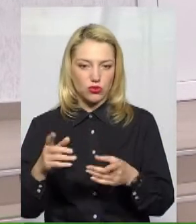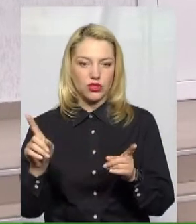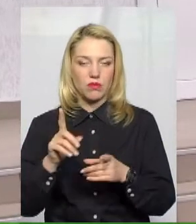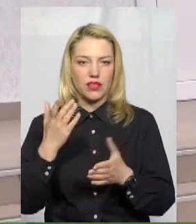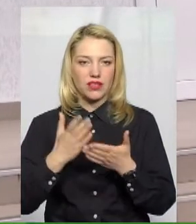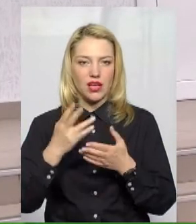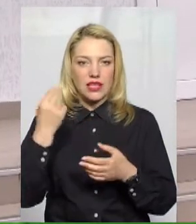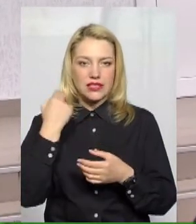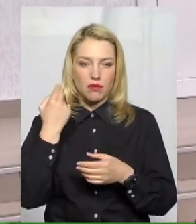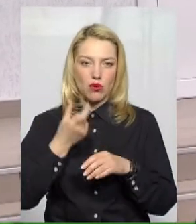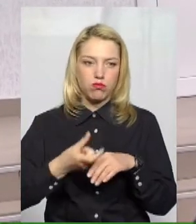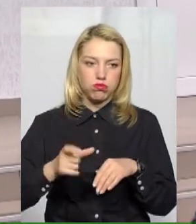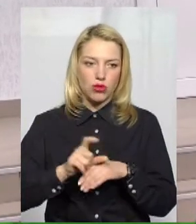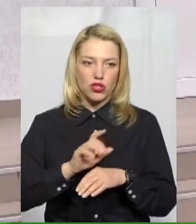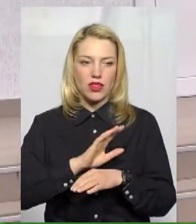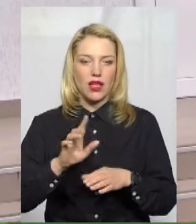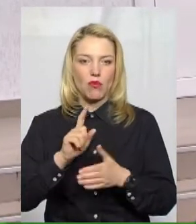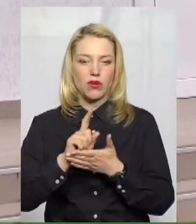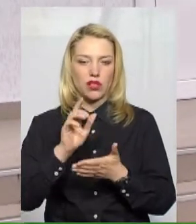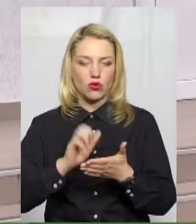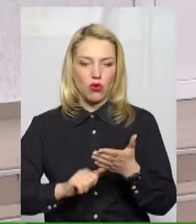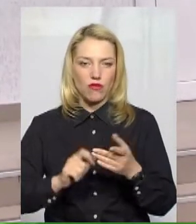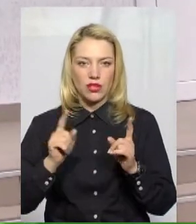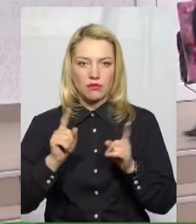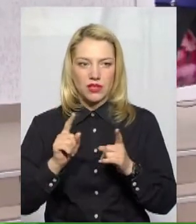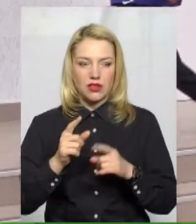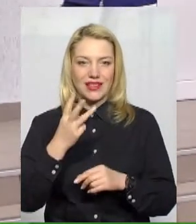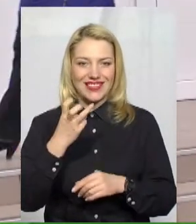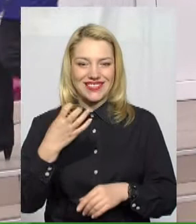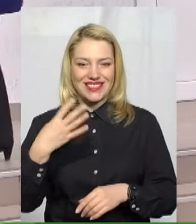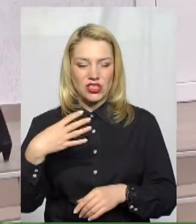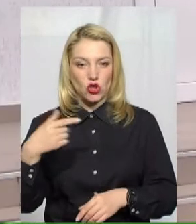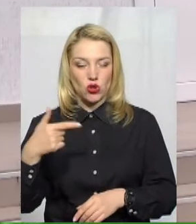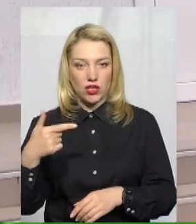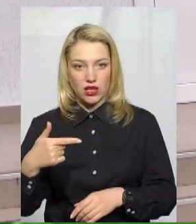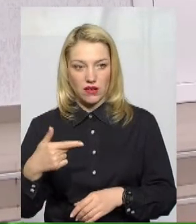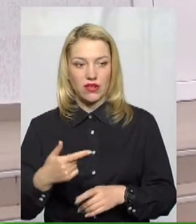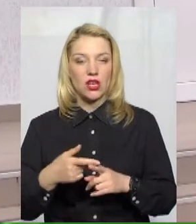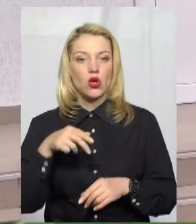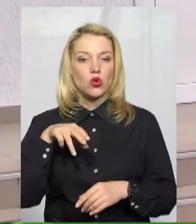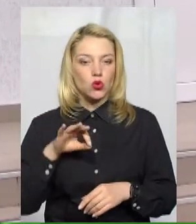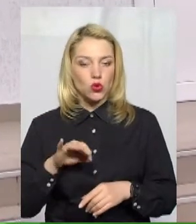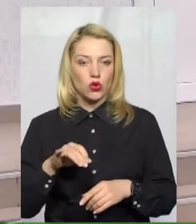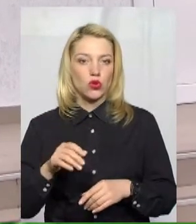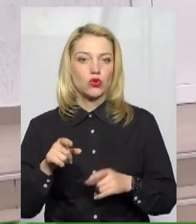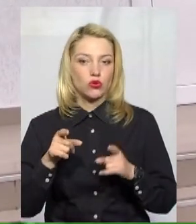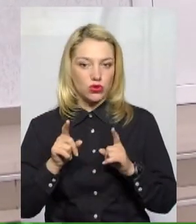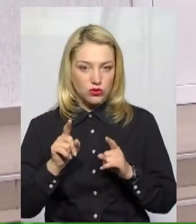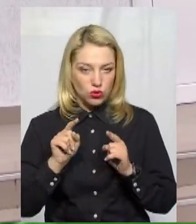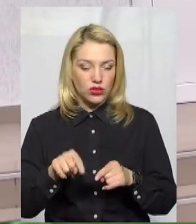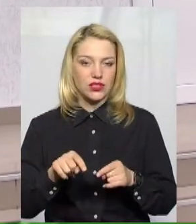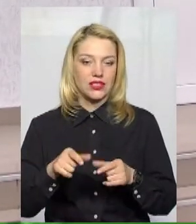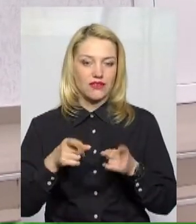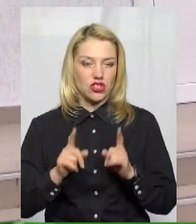більше 20 неподаткових мінімумів, 340 гривень, то тоді, звичайно, вони можуть, субсидія, бути